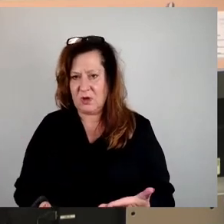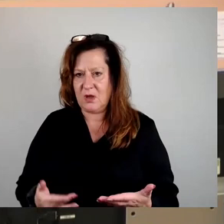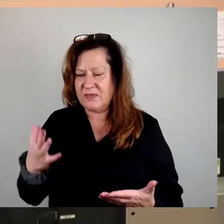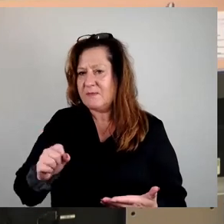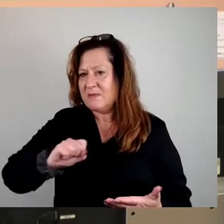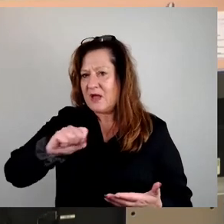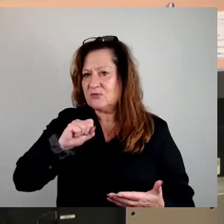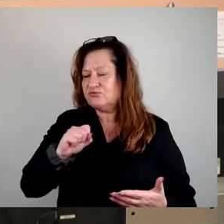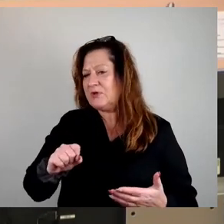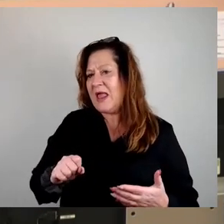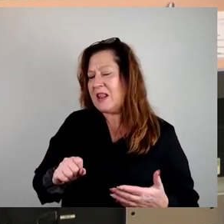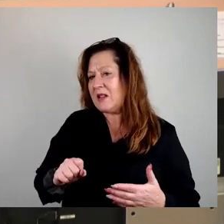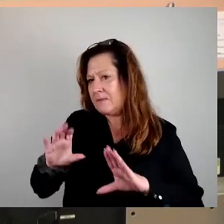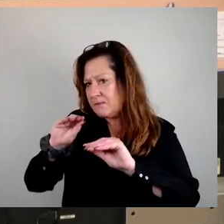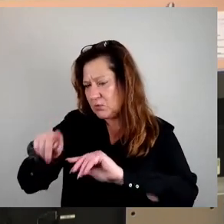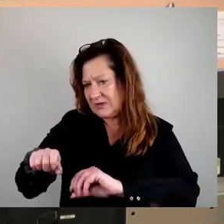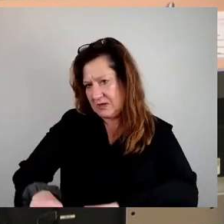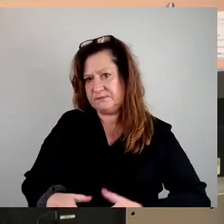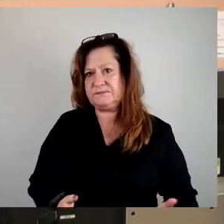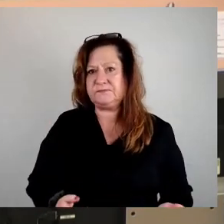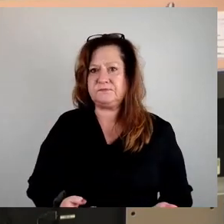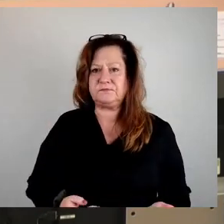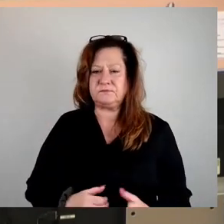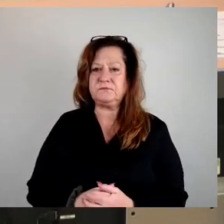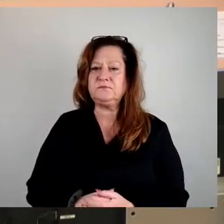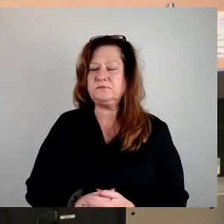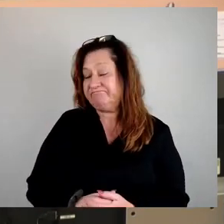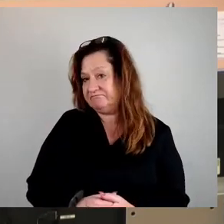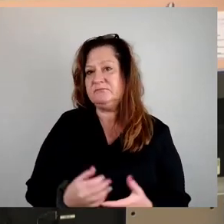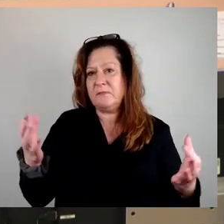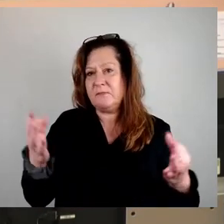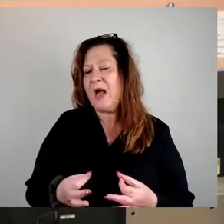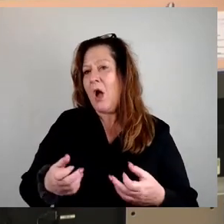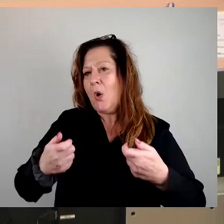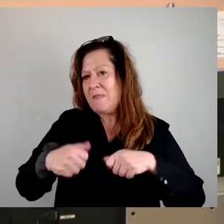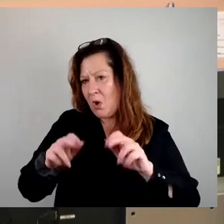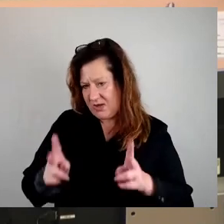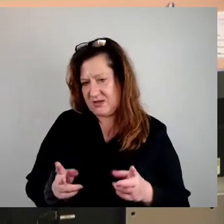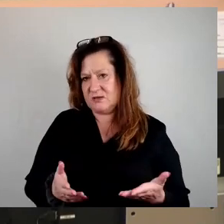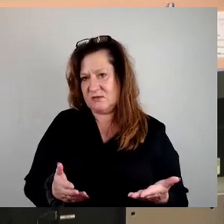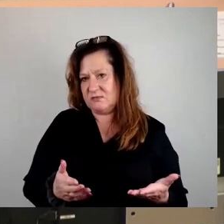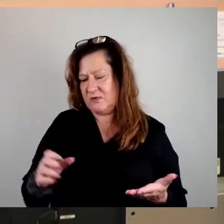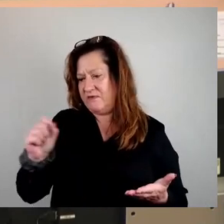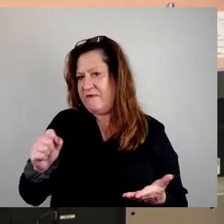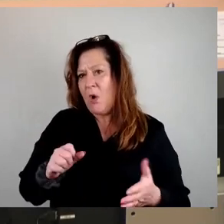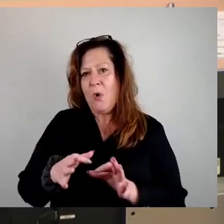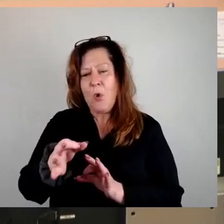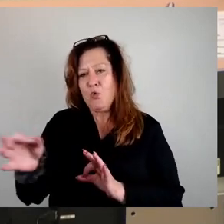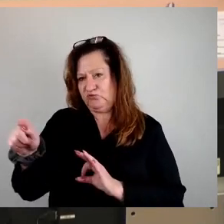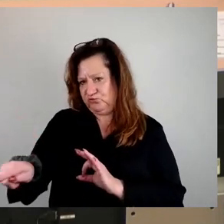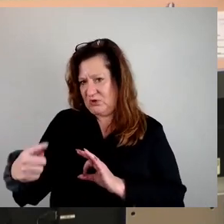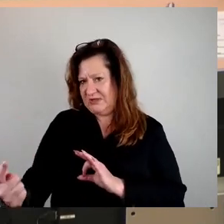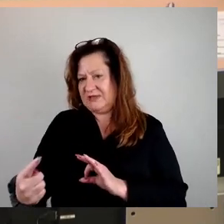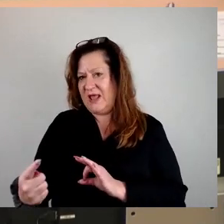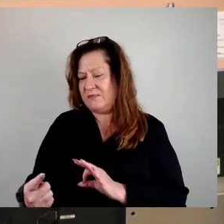machen. Und da gehört dazu, dass möglichst schnell Baurecht geschaffen wird, weil der Großteil der Grundstücke, da müssen B-Plan-Verfahren